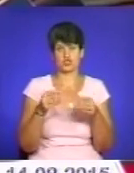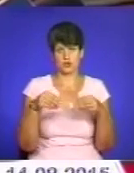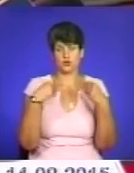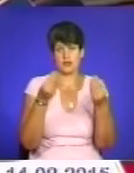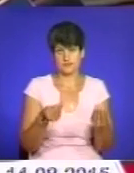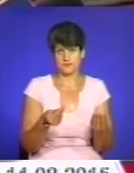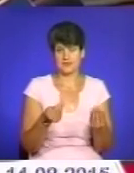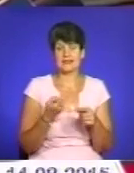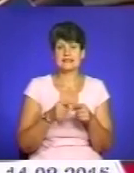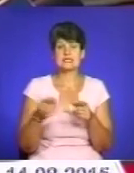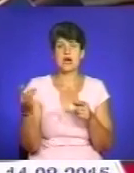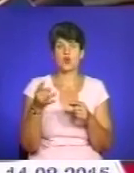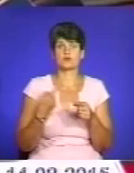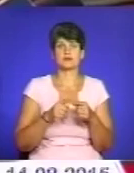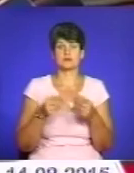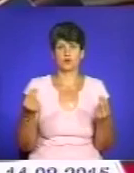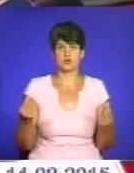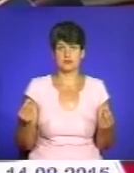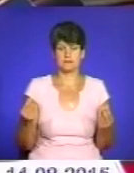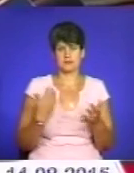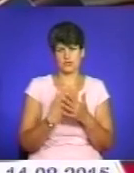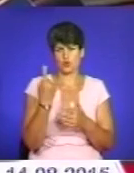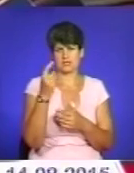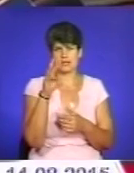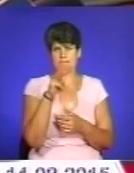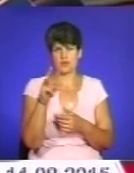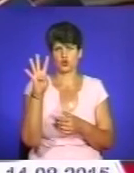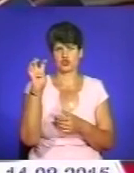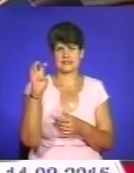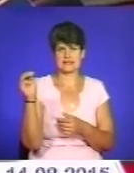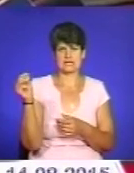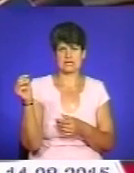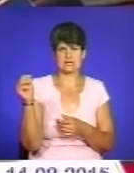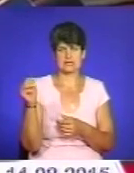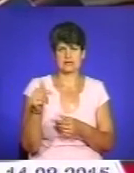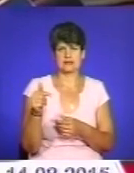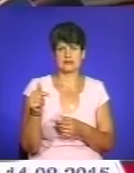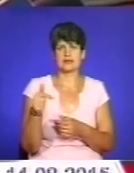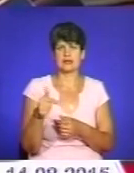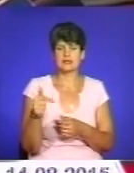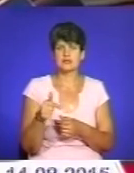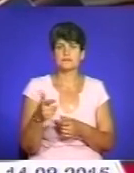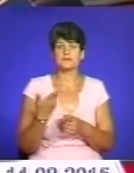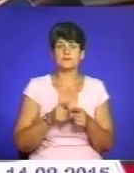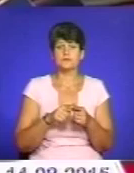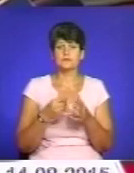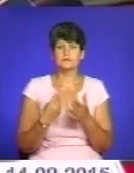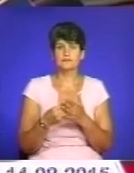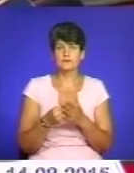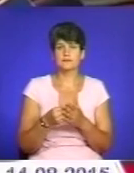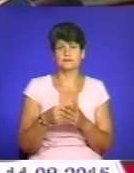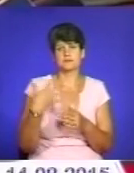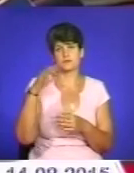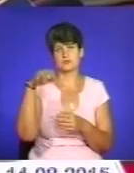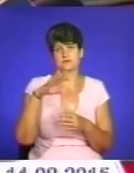розмір тих грошей біля 1 мільйон 400 гривень. Це 50% становить від вартості всіх підручників.